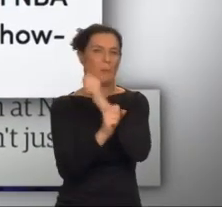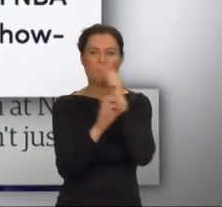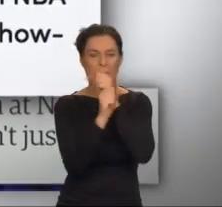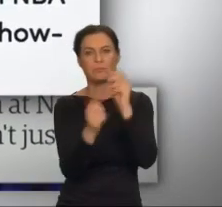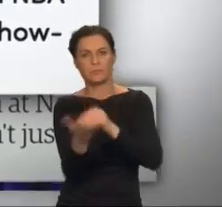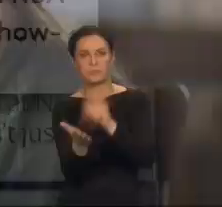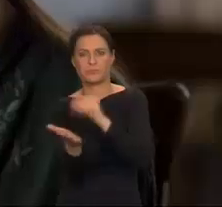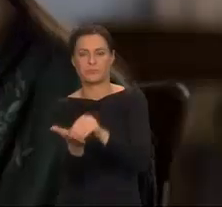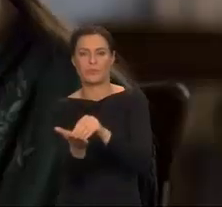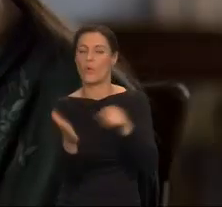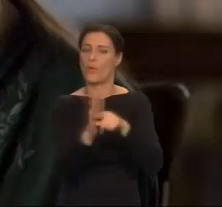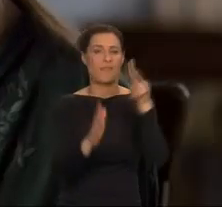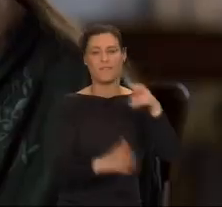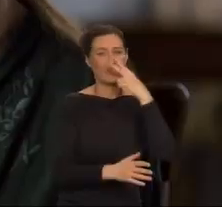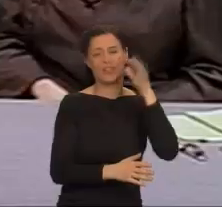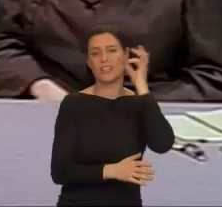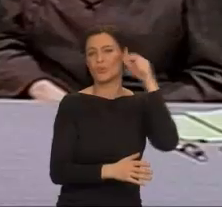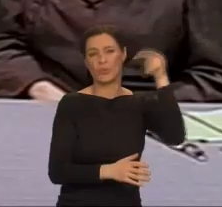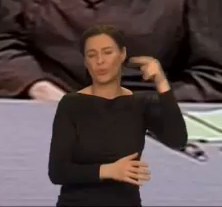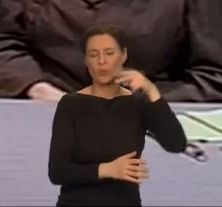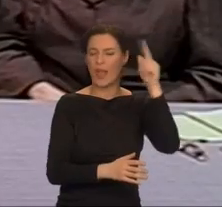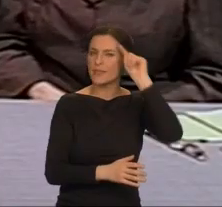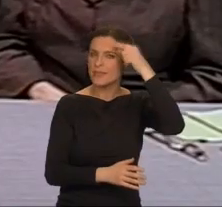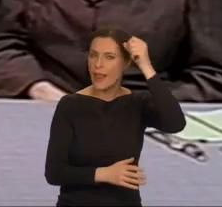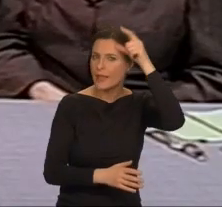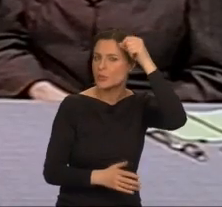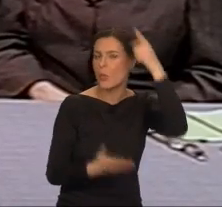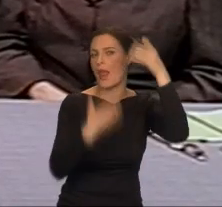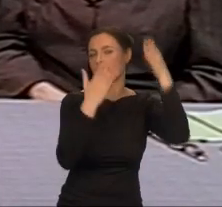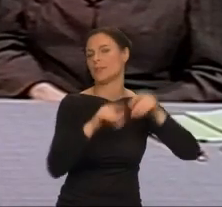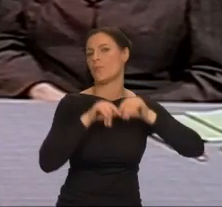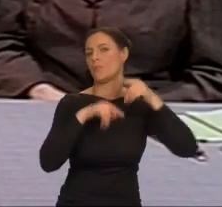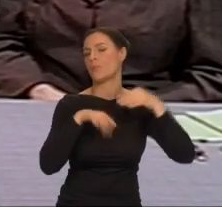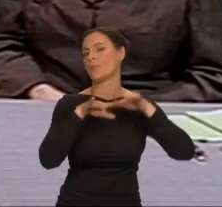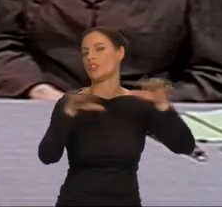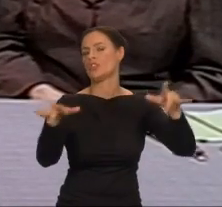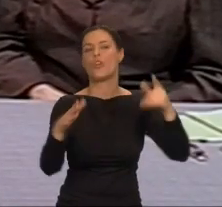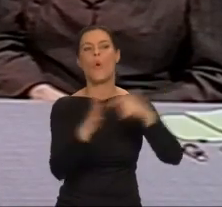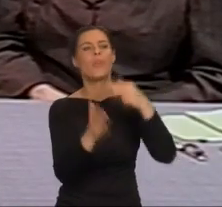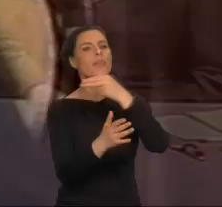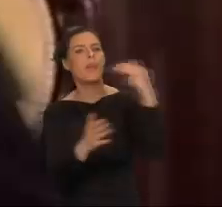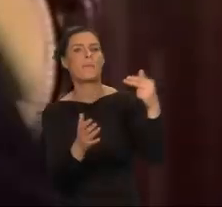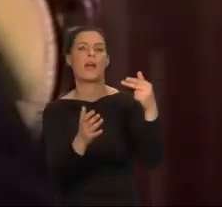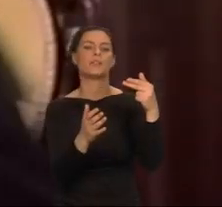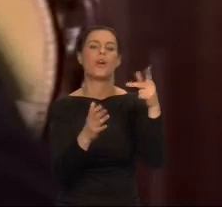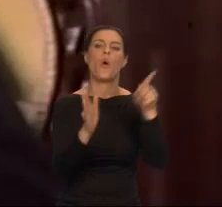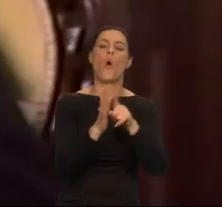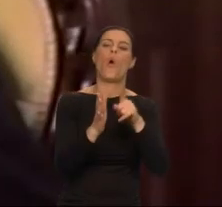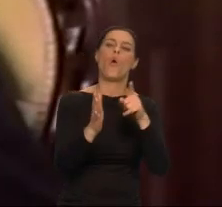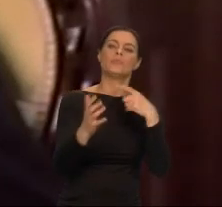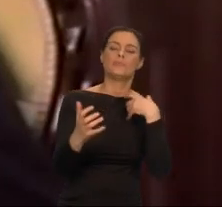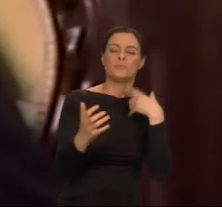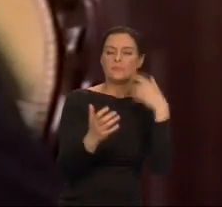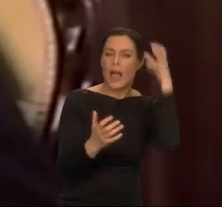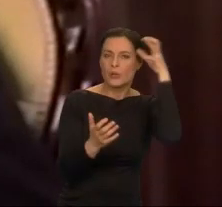Należy do niewielu w naszym kraju intelektualistów publicznych. Wypowiada się w sprawie wolności artystycznej pisarzy i